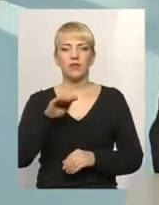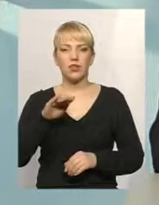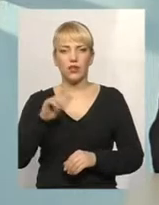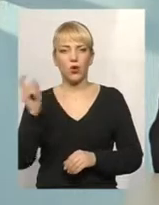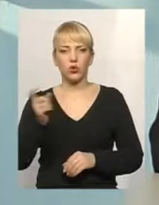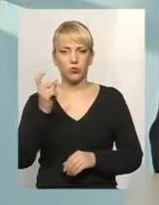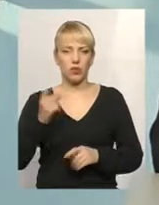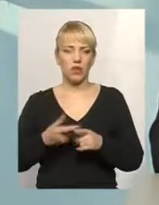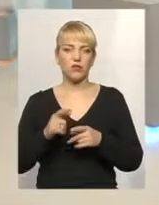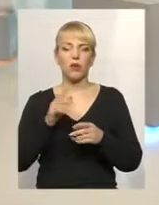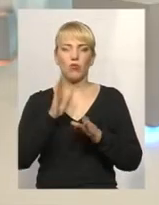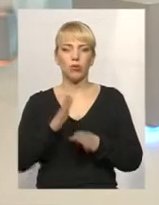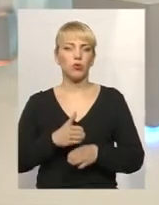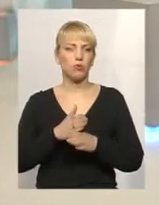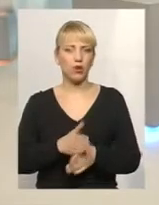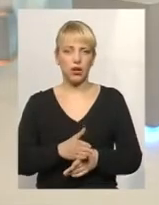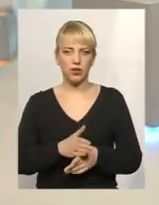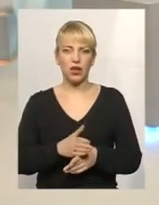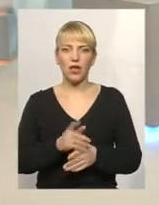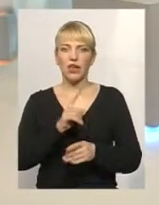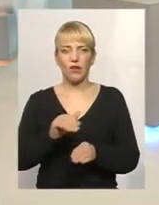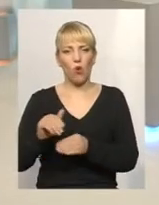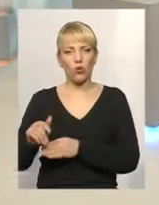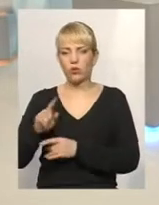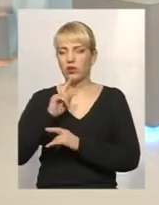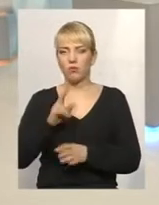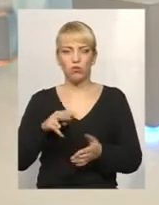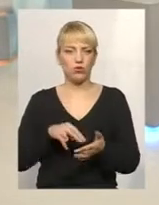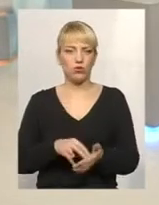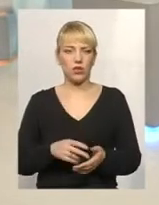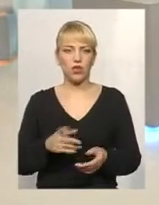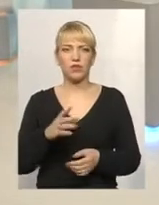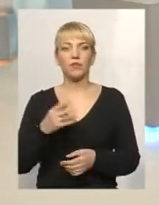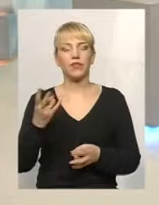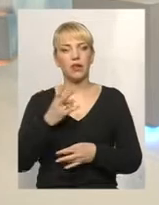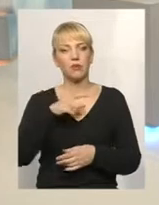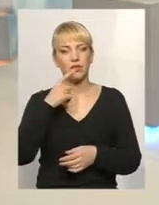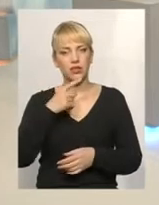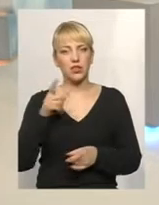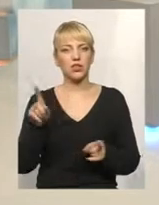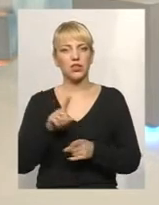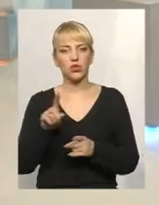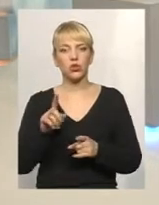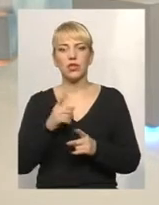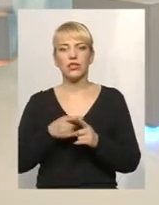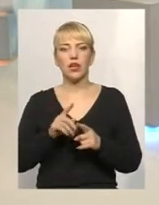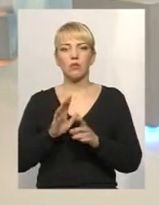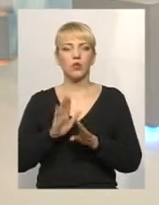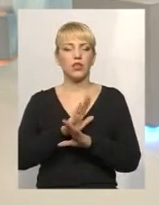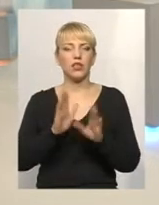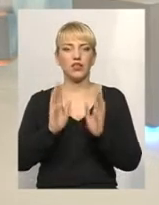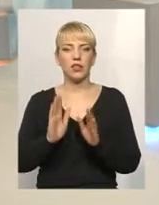допомагати. В будь-якому разі осторонь ми ніяк не залишимося. Віктор Леонідович, ну слід зауважити, що це буде не тільки в тих будинках, які